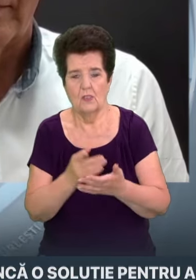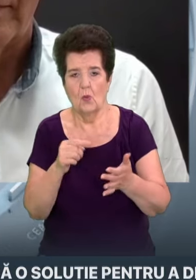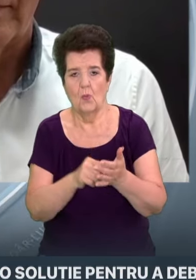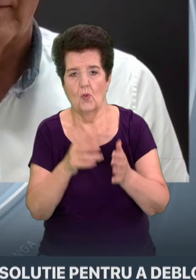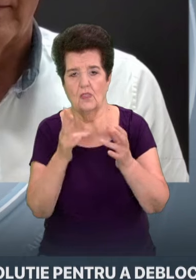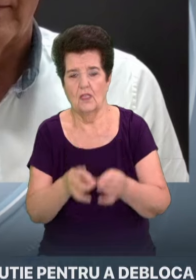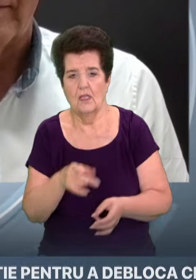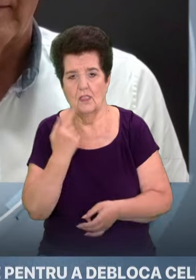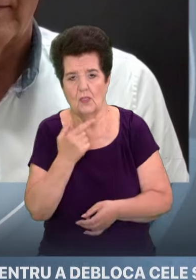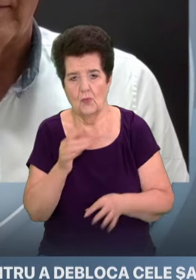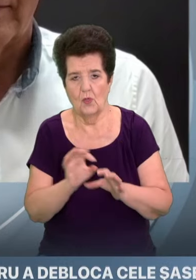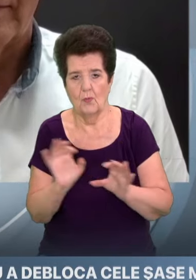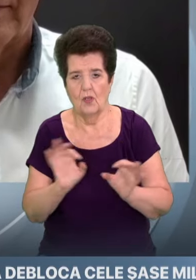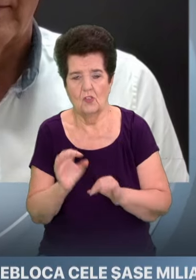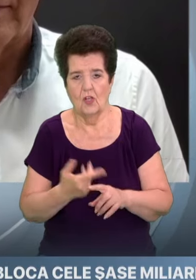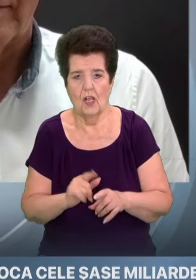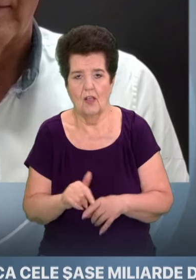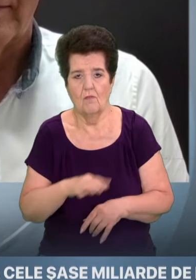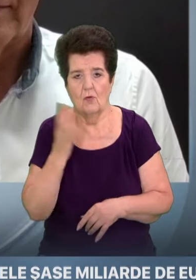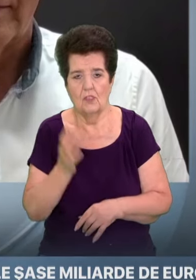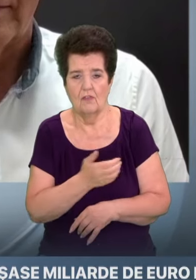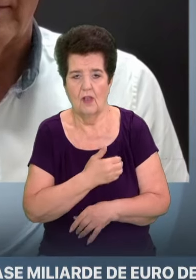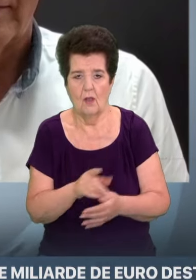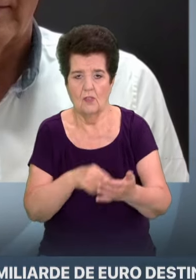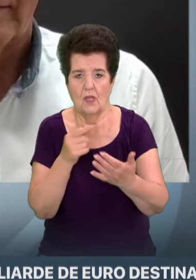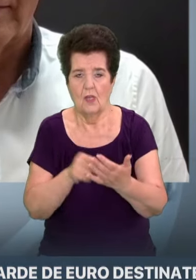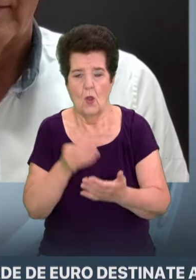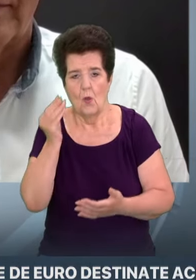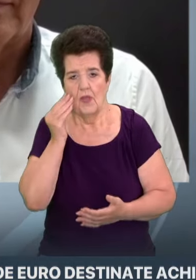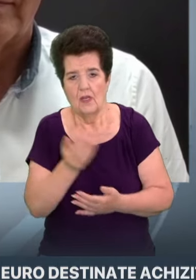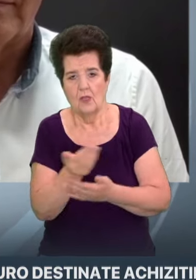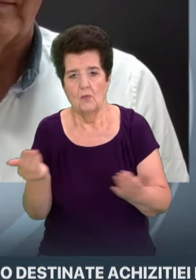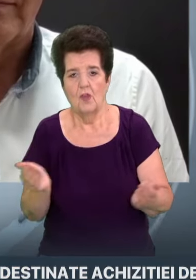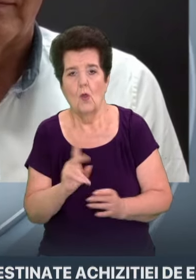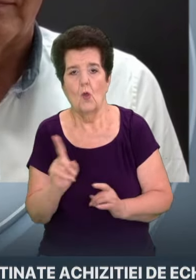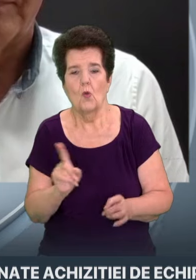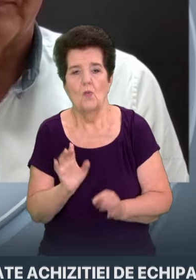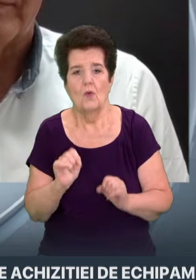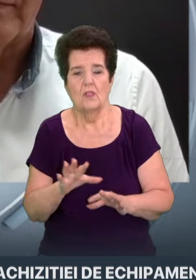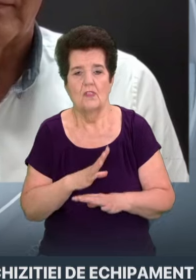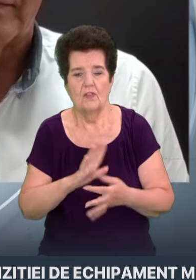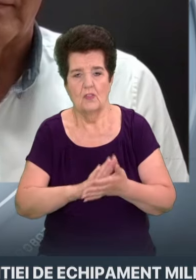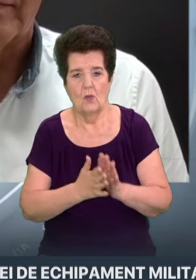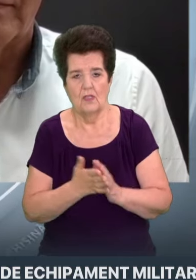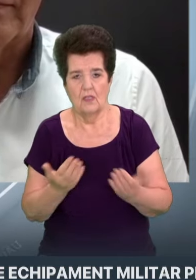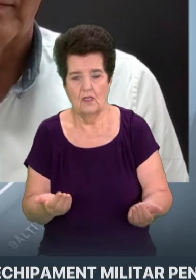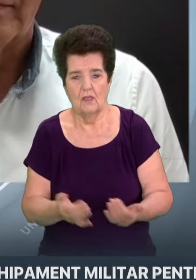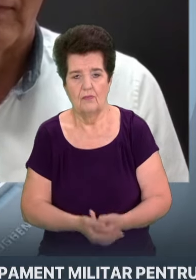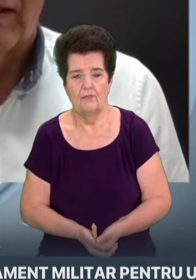și colegii mei în reportajul care a fost. Vreau să vă întreb, în opinia dumneavoastră, cum urmează să evalueze situația aici?